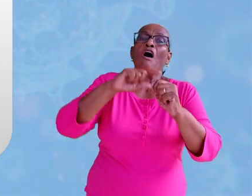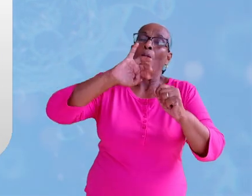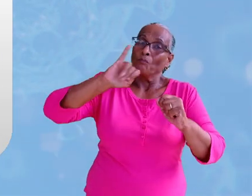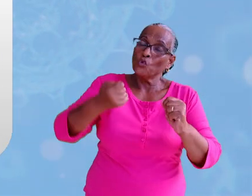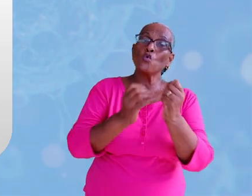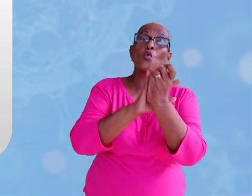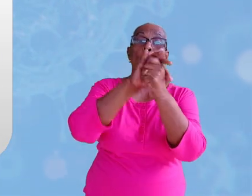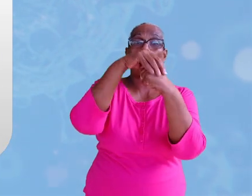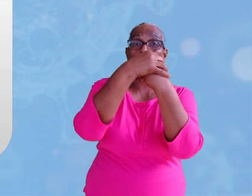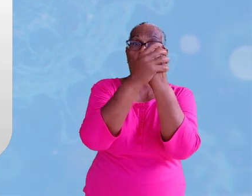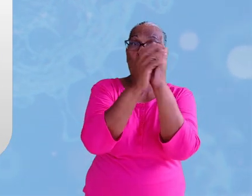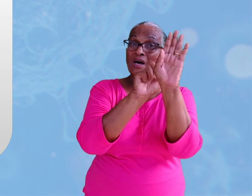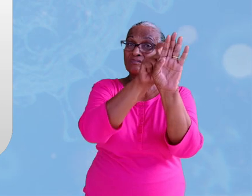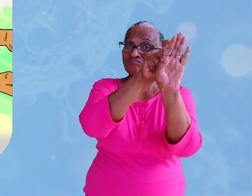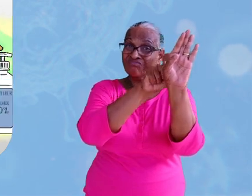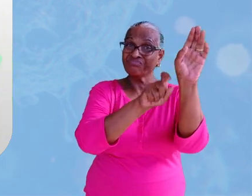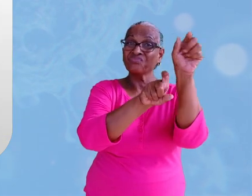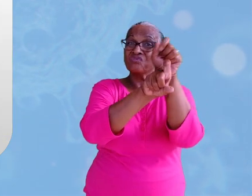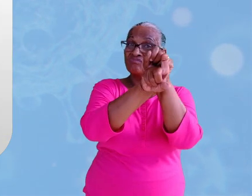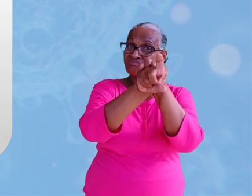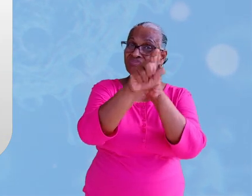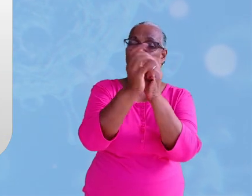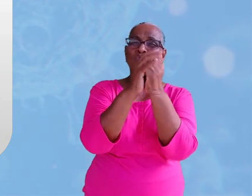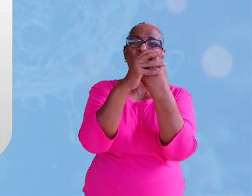handen wassen ontsmetten